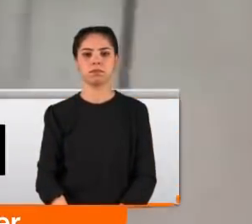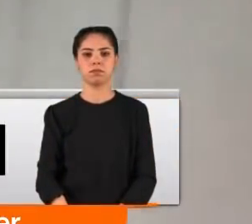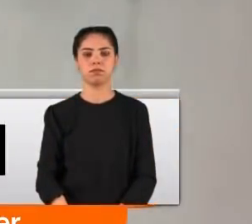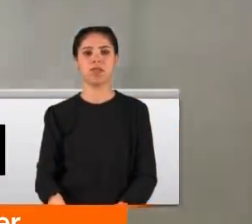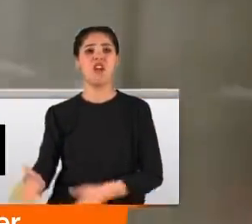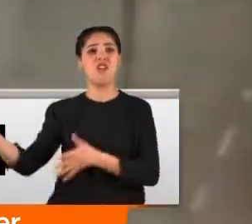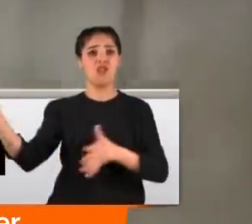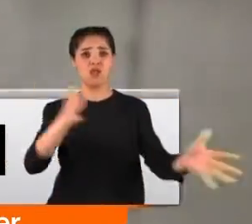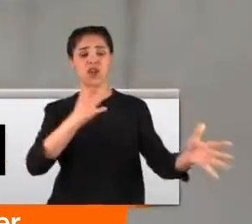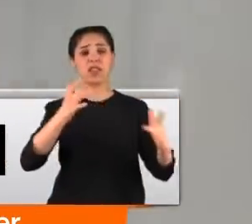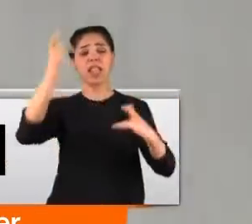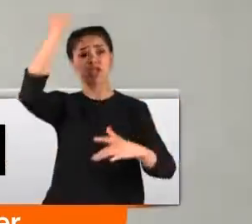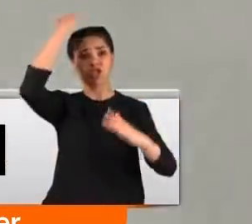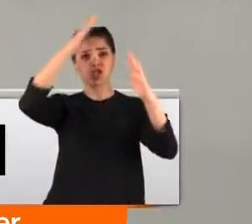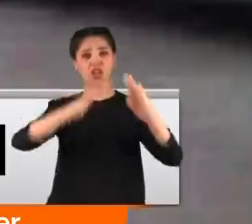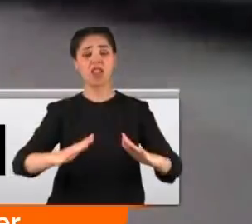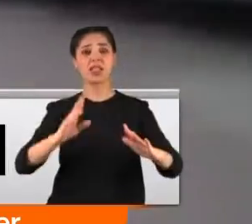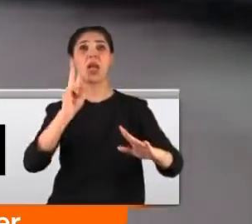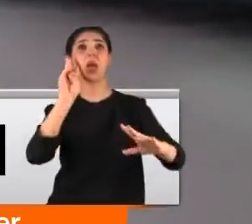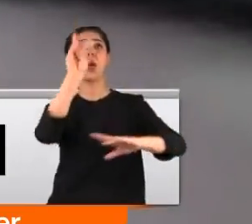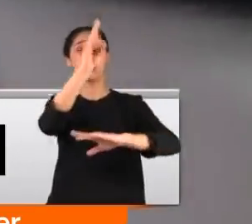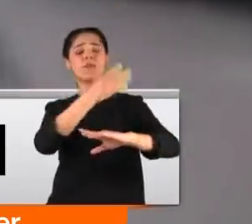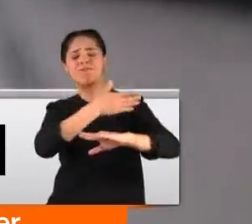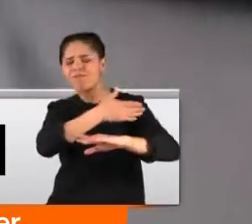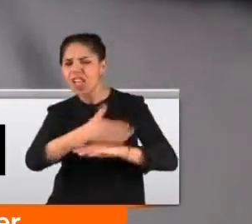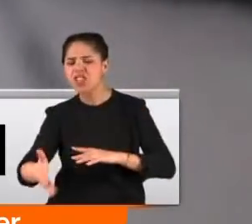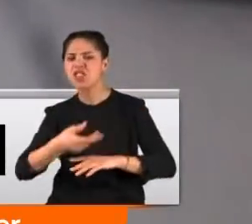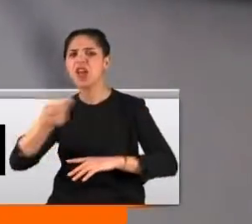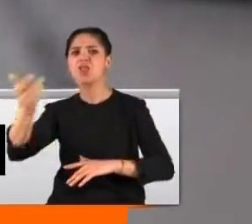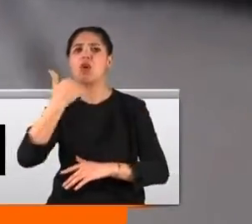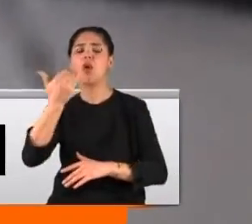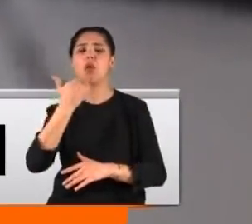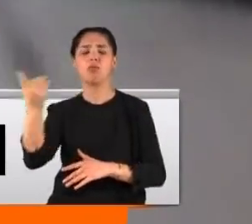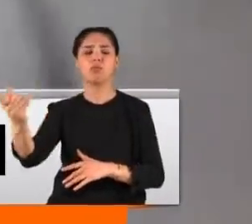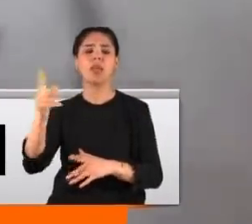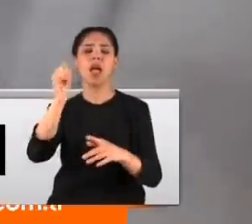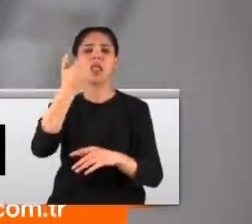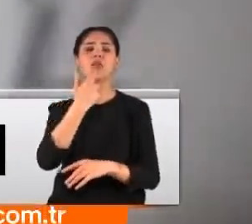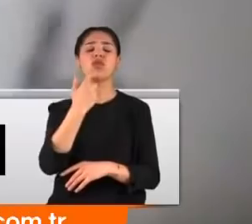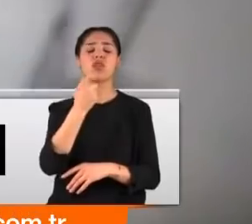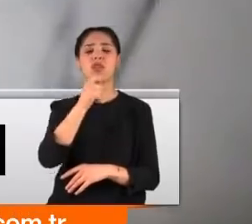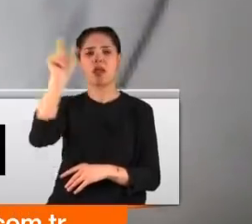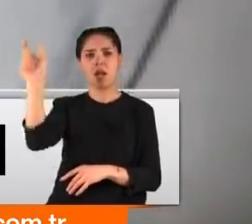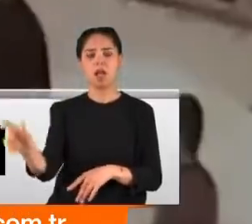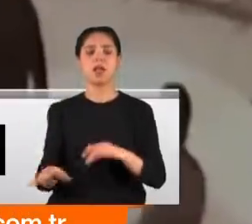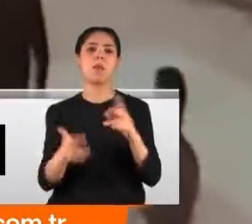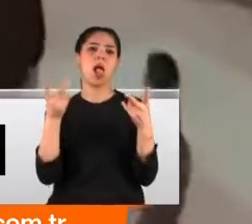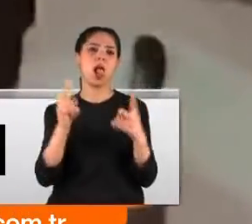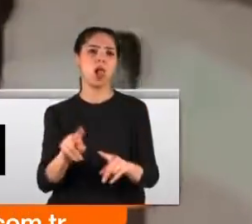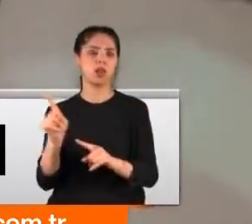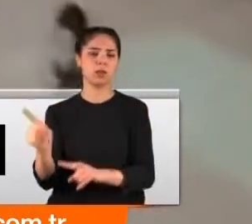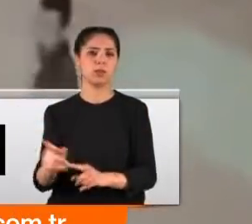Fırtınada uçan çatıyı son anda gördü ama kaçamadı. Enkaz altında kalan 62 yaşındaki adam hayatını kaybetti.